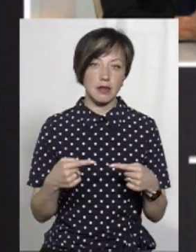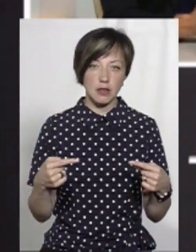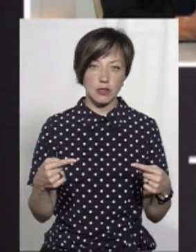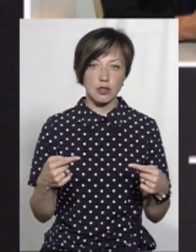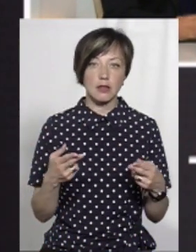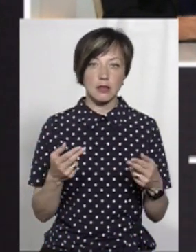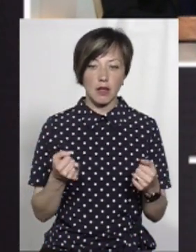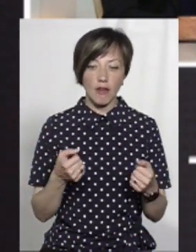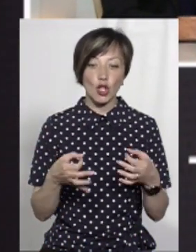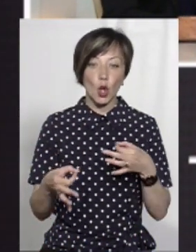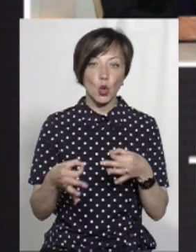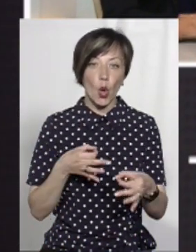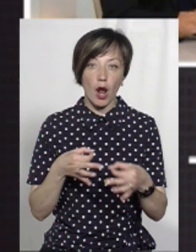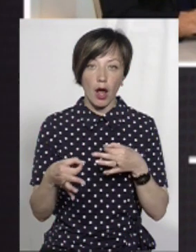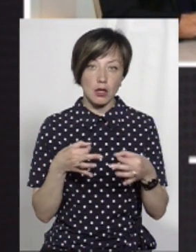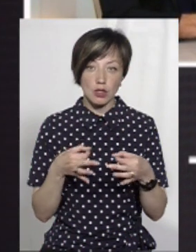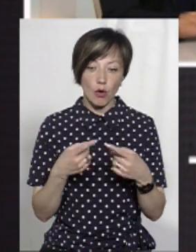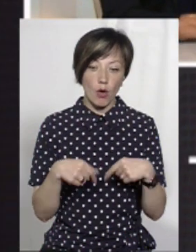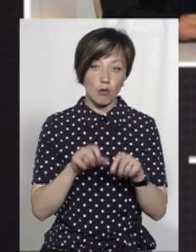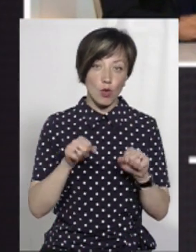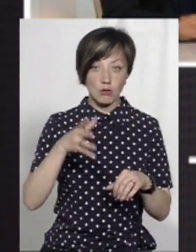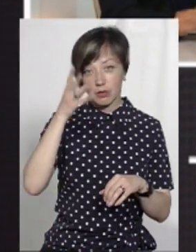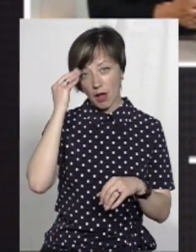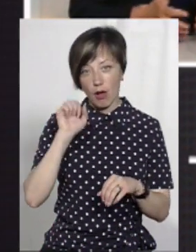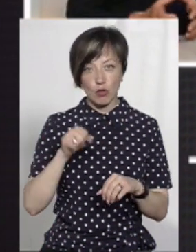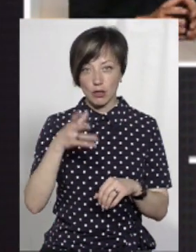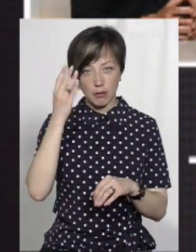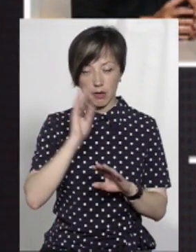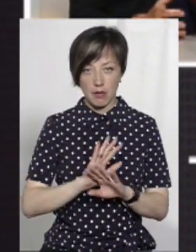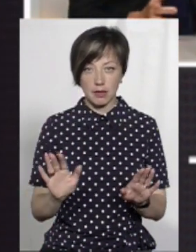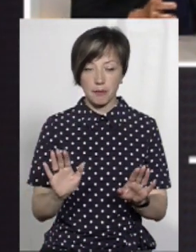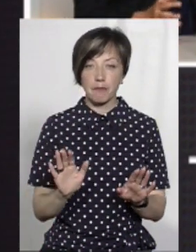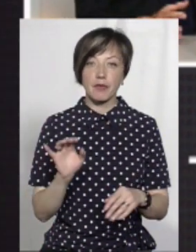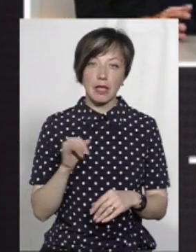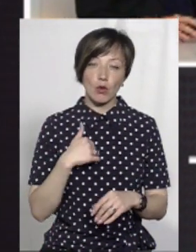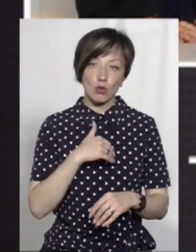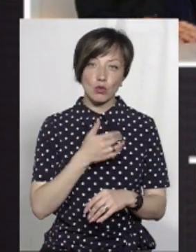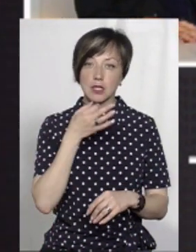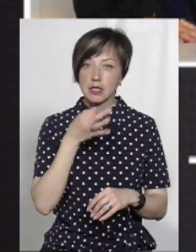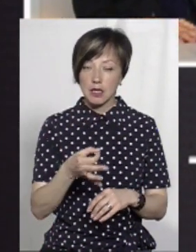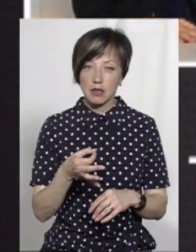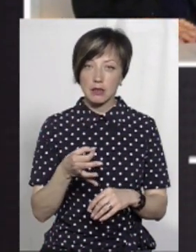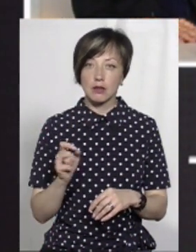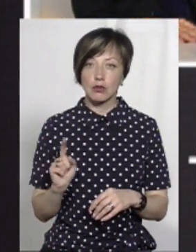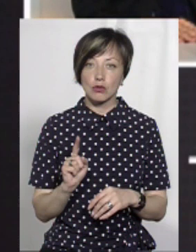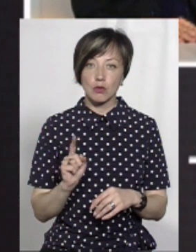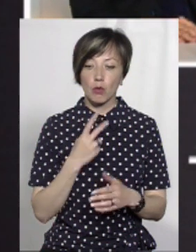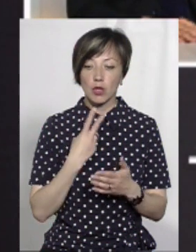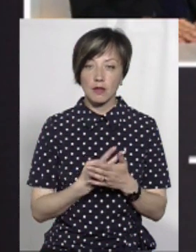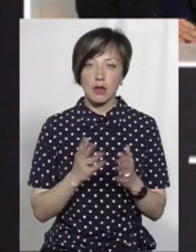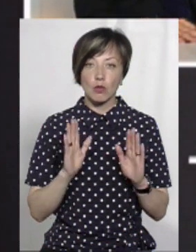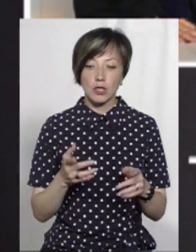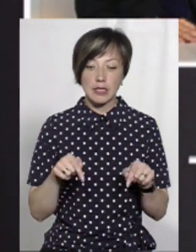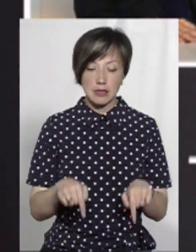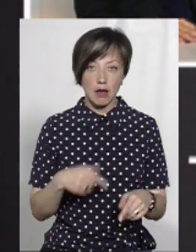які вони, дорадчий орган. Можна приймати до уваги, а можна не приймати. І я хочу сказати, що подивимося,